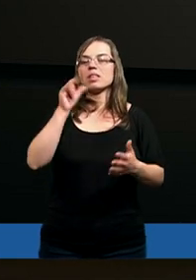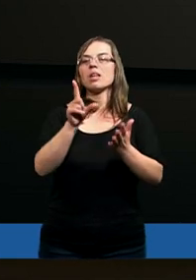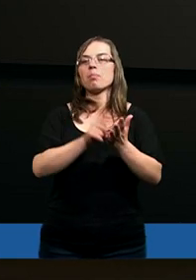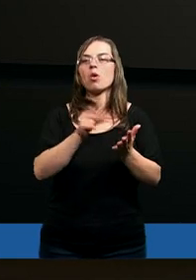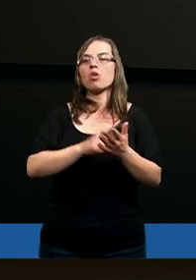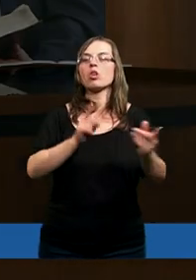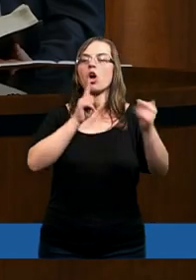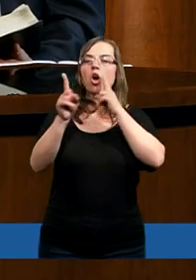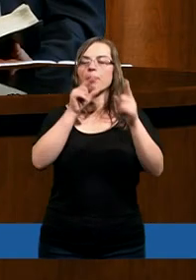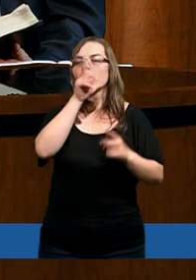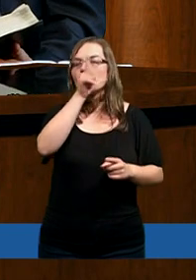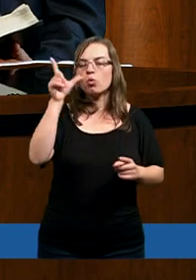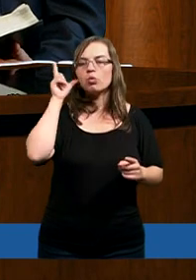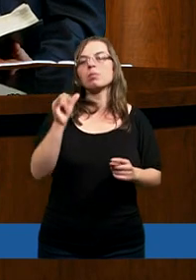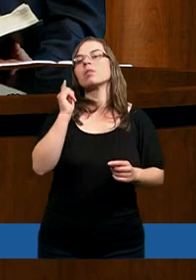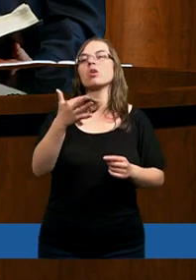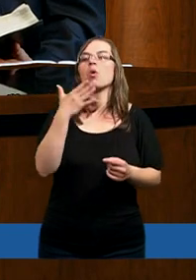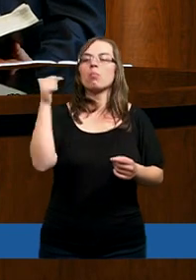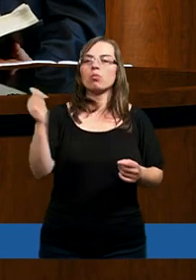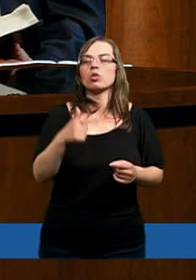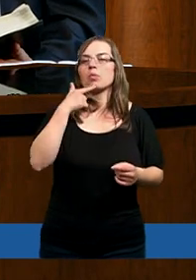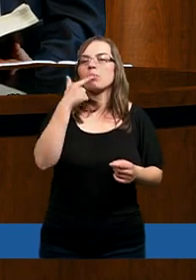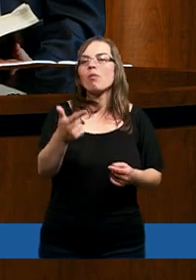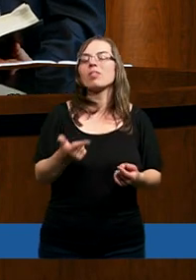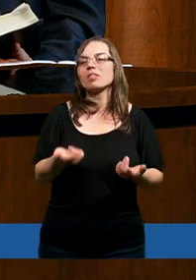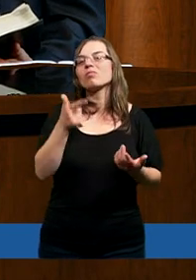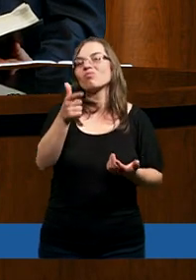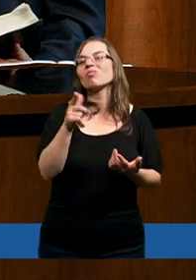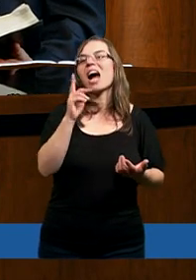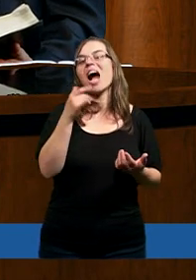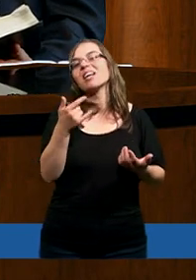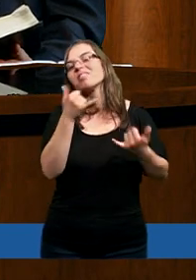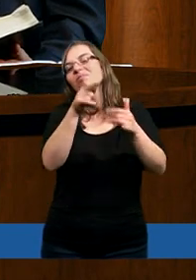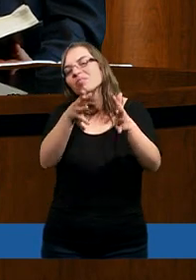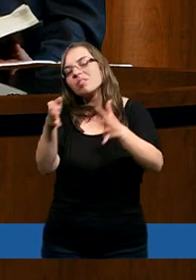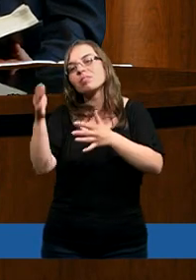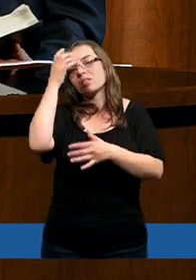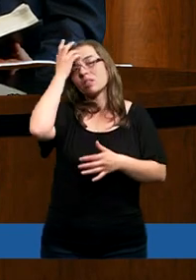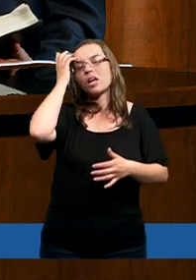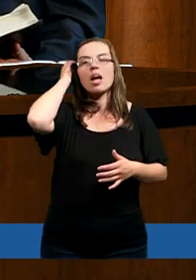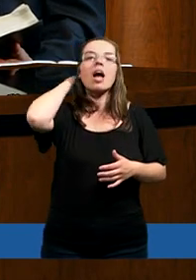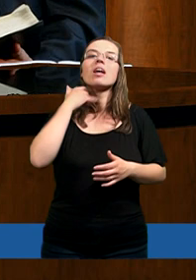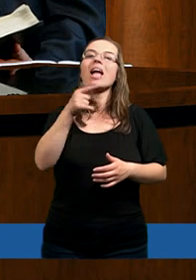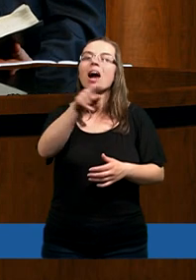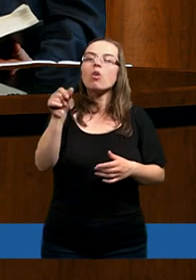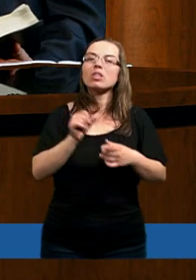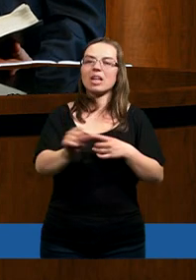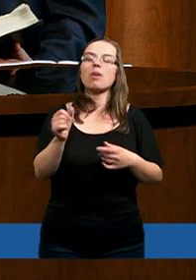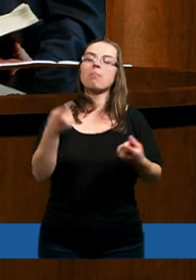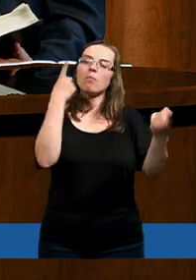i Piotr rozmawia z ludźmi i musi powiedzieć, pomyślcie o Kainie, jaki los miał.